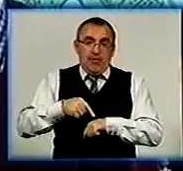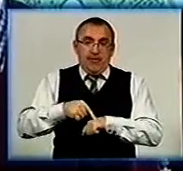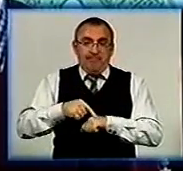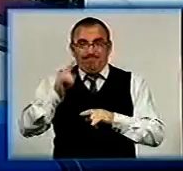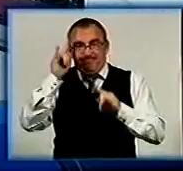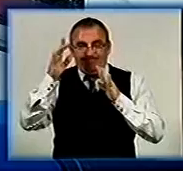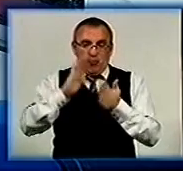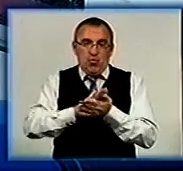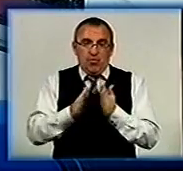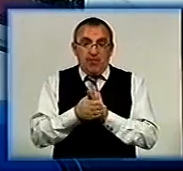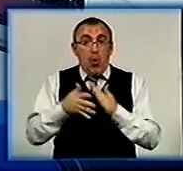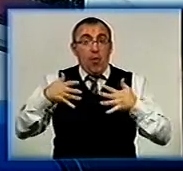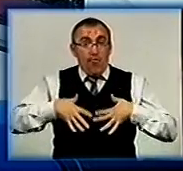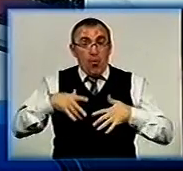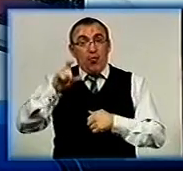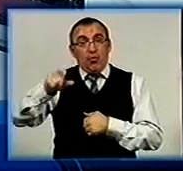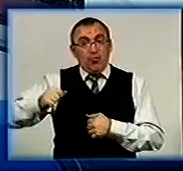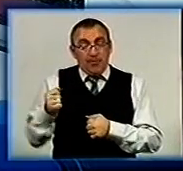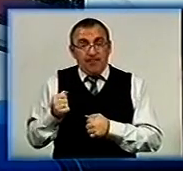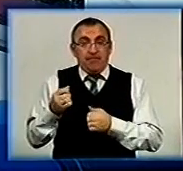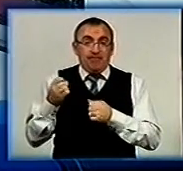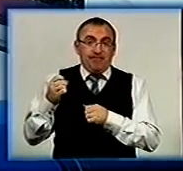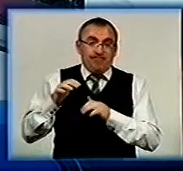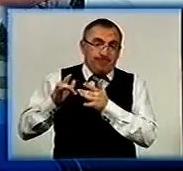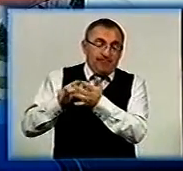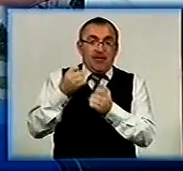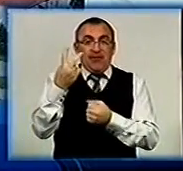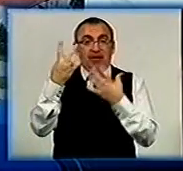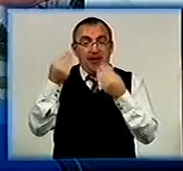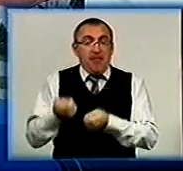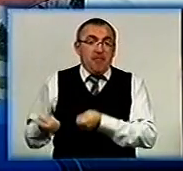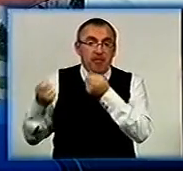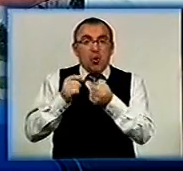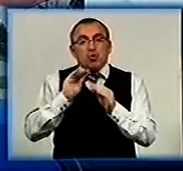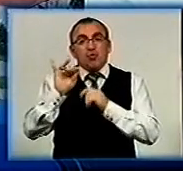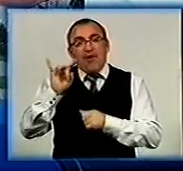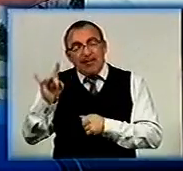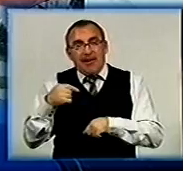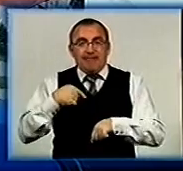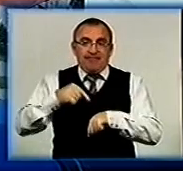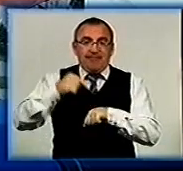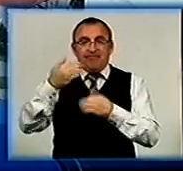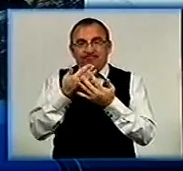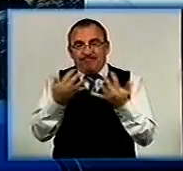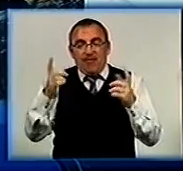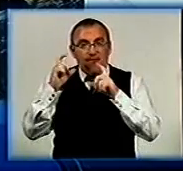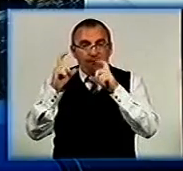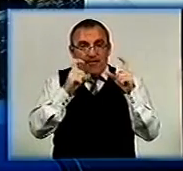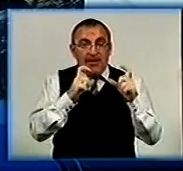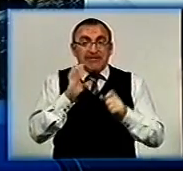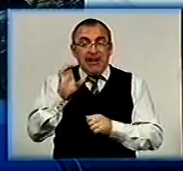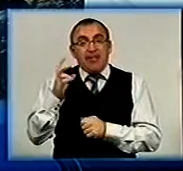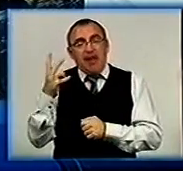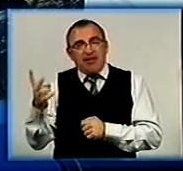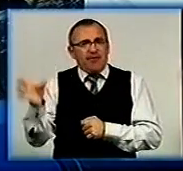екстремальних умовах. В самій Грузії друзі мандрували впродовж 12 днів. Додому привезли сувеніри, враження та безліч фотографій. Сергій та Наталія